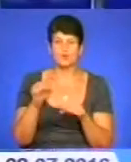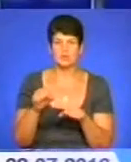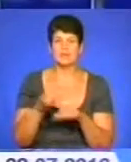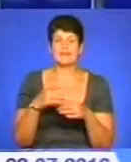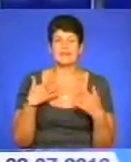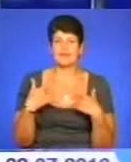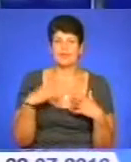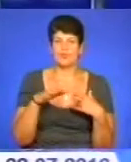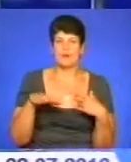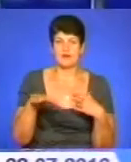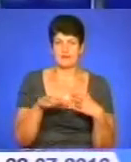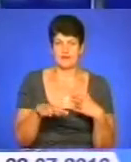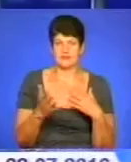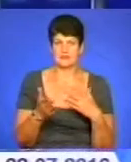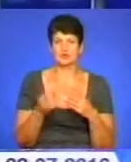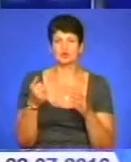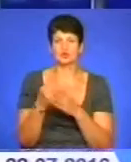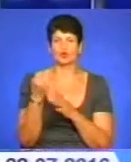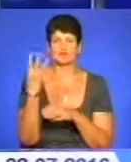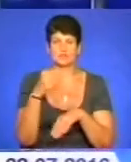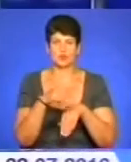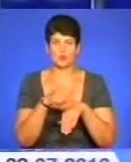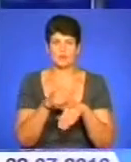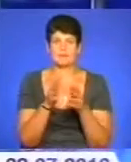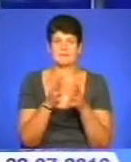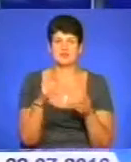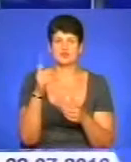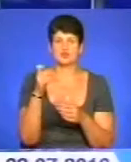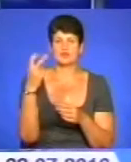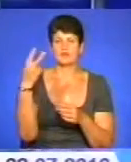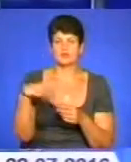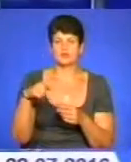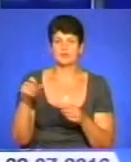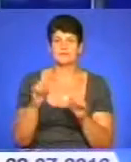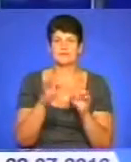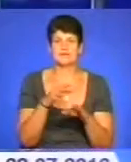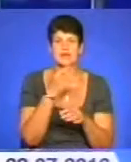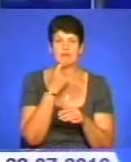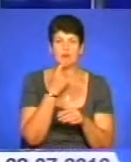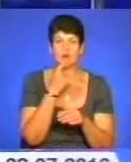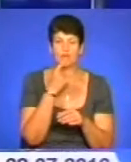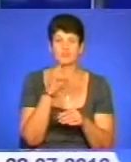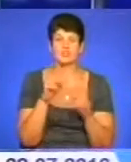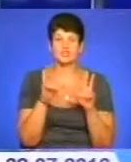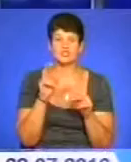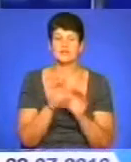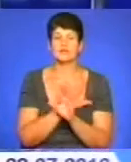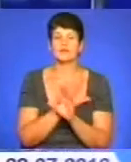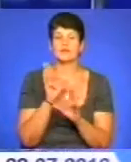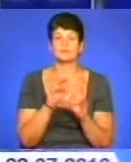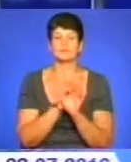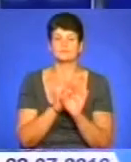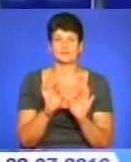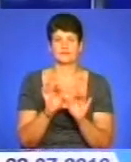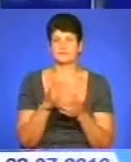громадської організації. До 14-ї години більше 120 осіб здали кров. І на щастя в усіх негативний результат.